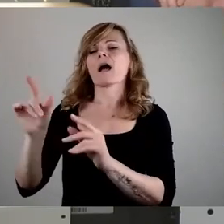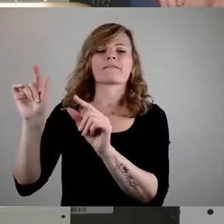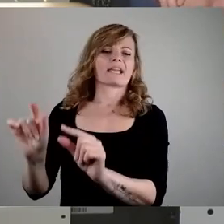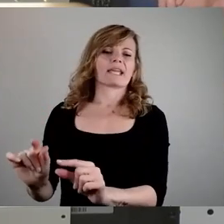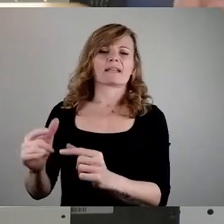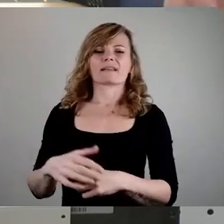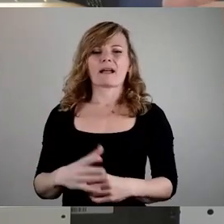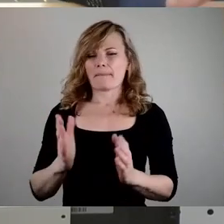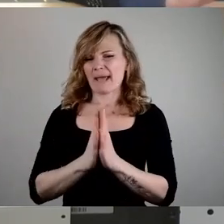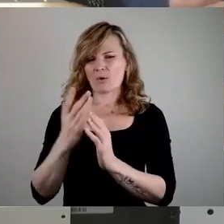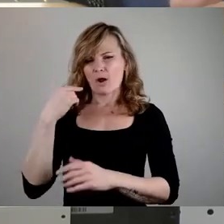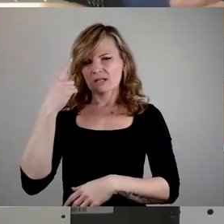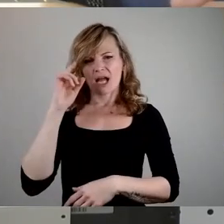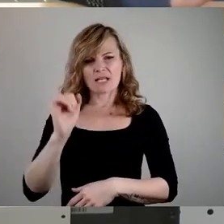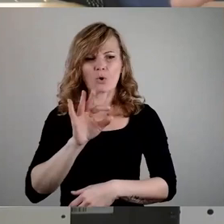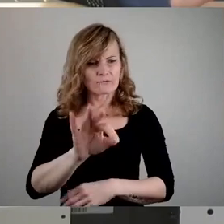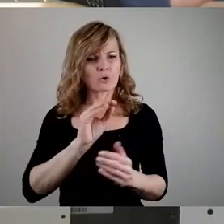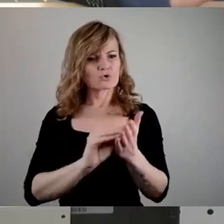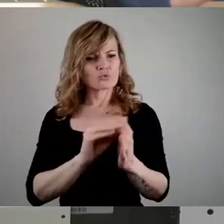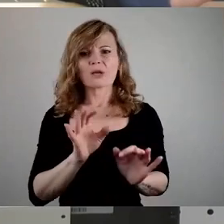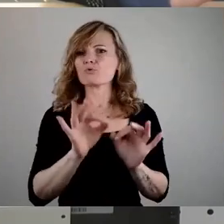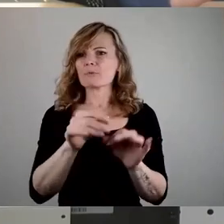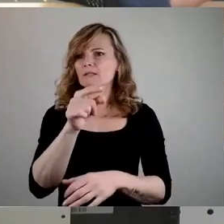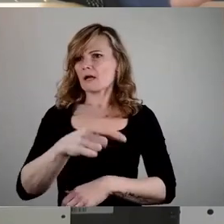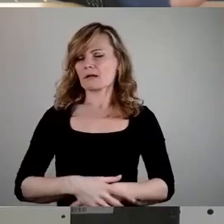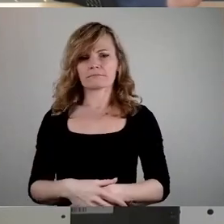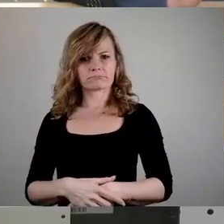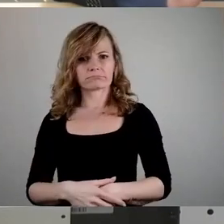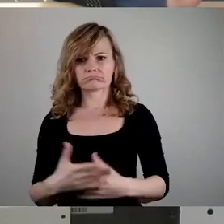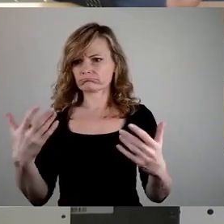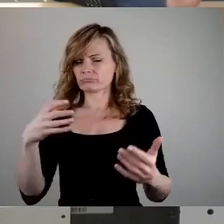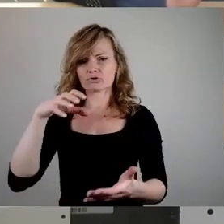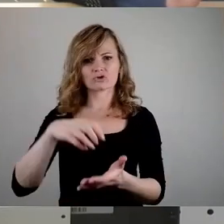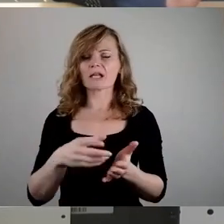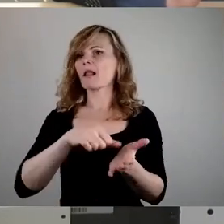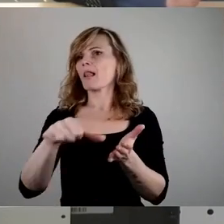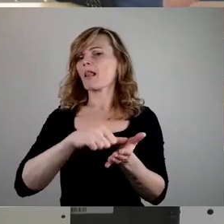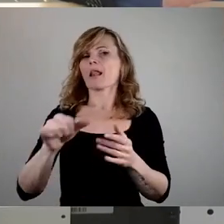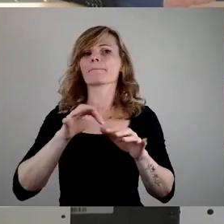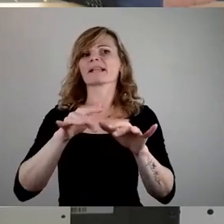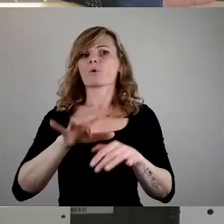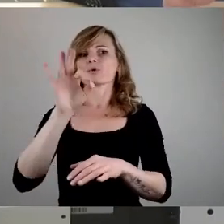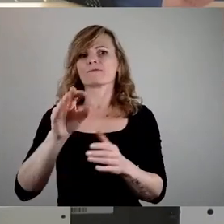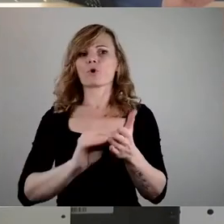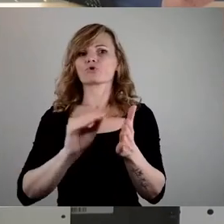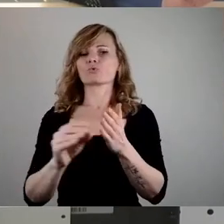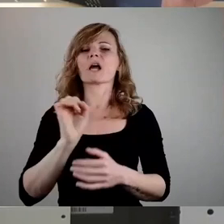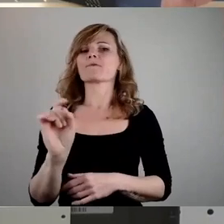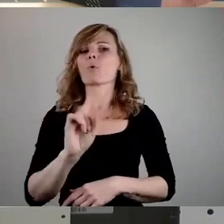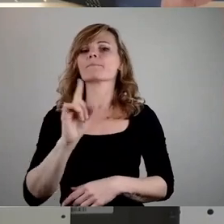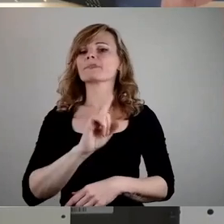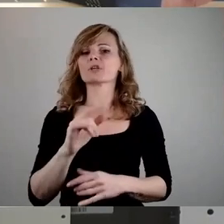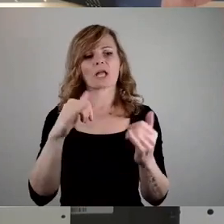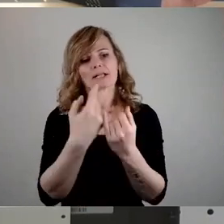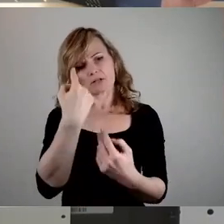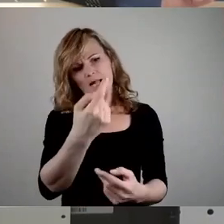Mein Gott, das könnten wir ja auch auf die Schule übertragen. Ja, wir zahlen hier als Stadt ewig viele Millionen jedes Jahr für die Schule. Warum sagen wir nicht, ja, da könnten die Eltern doch auch